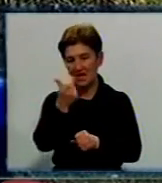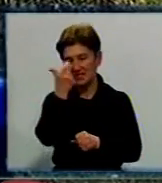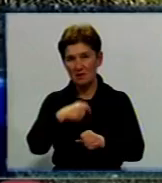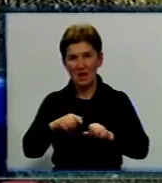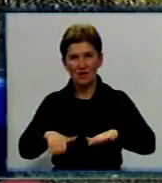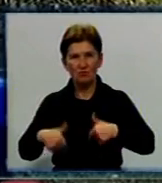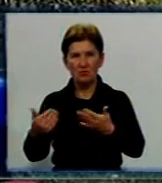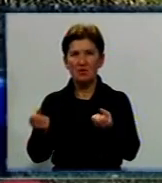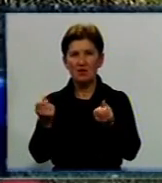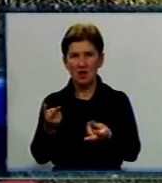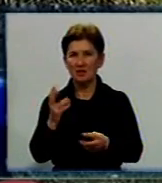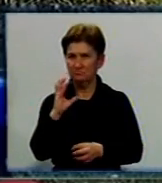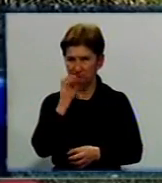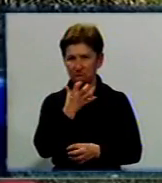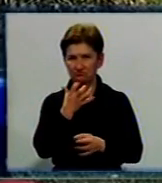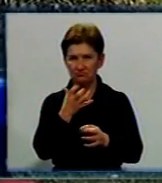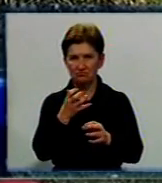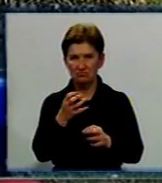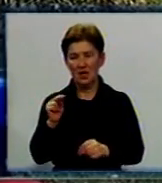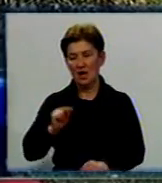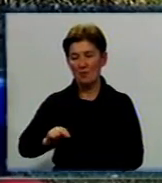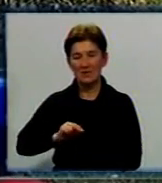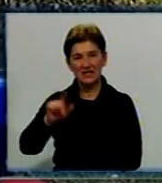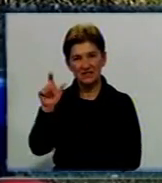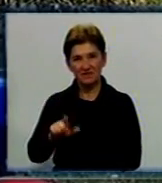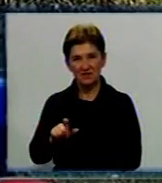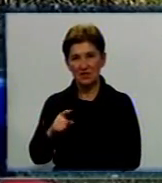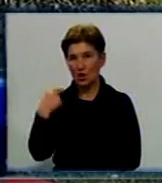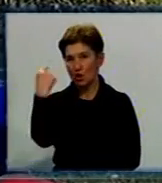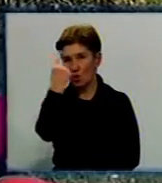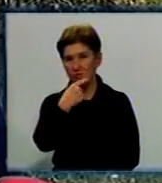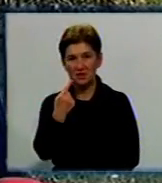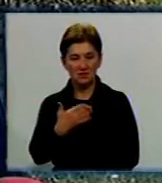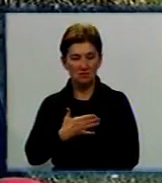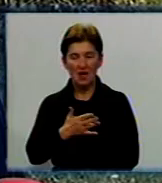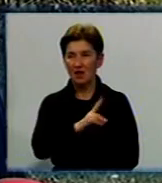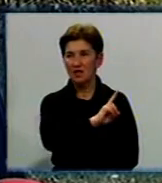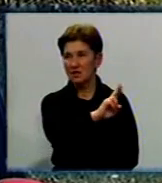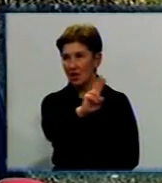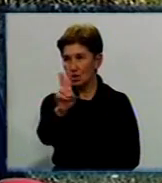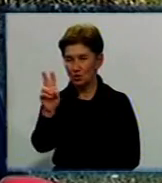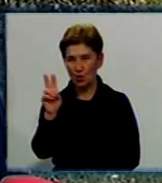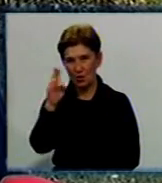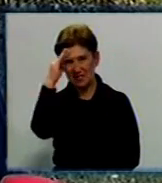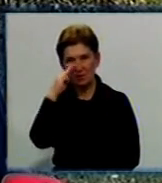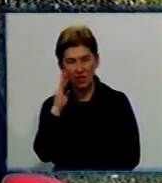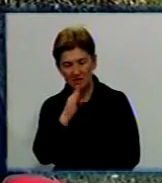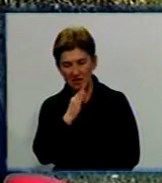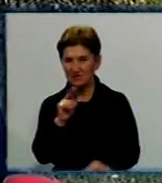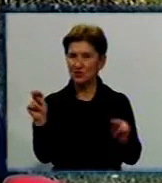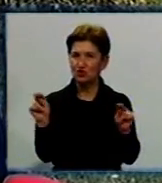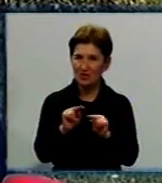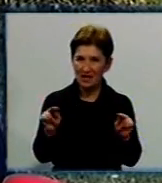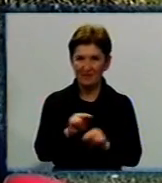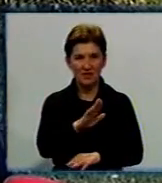як сумлінний працівник. Особисто до мене ні хто не з батьків, ні з вчителів, ні